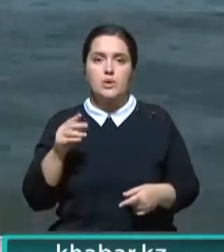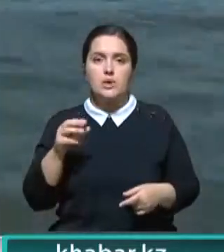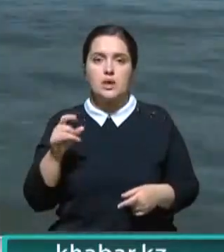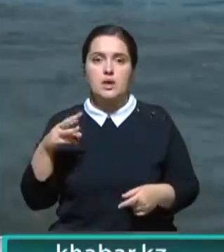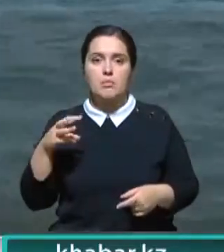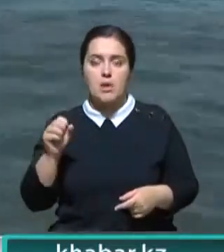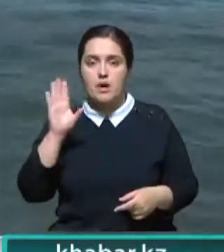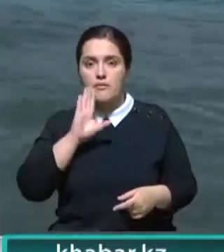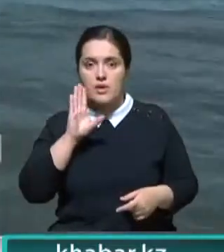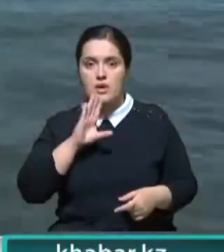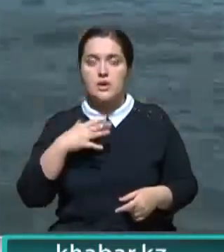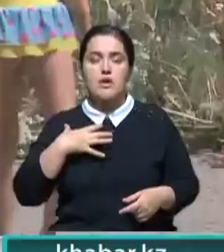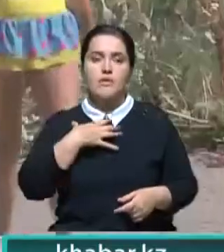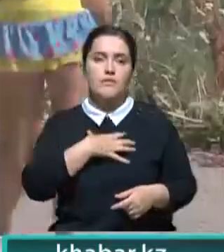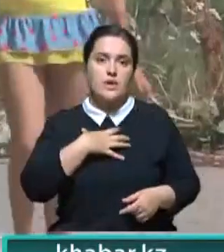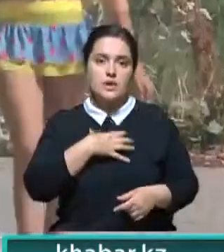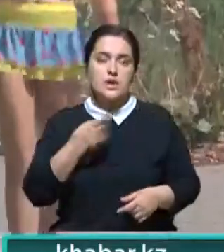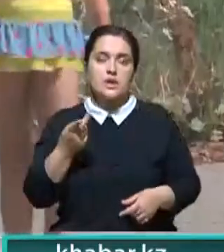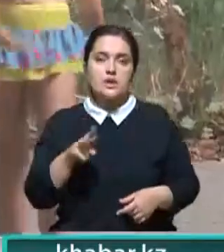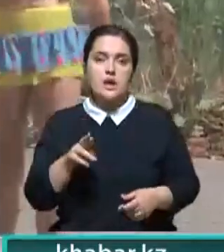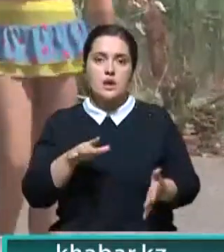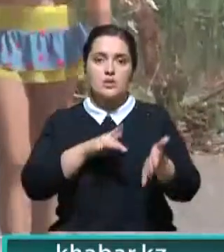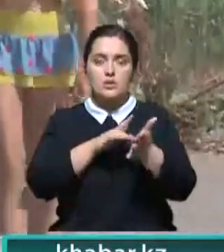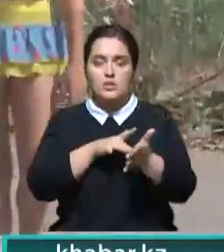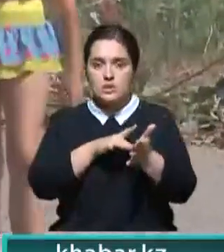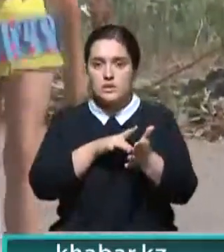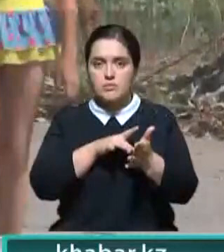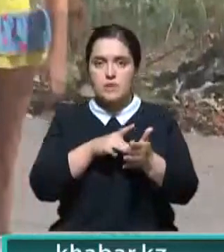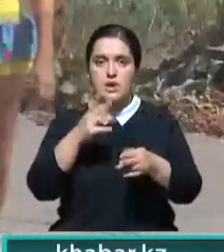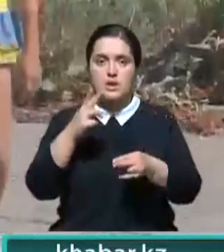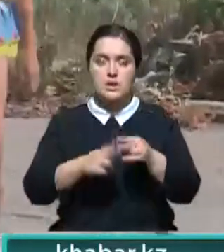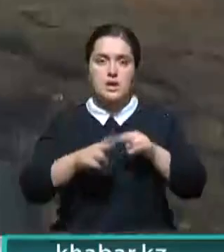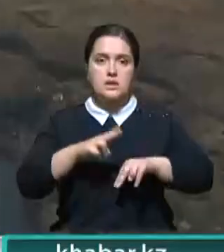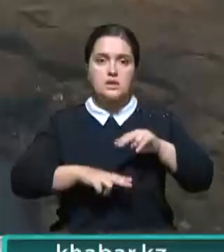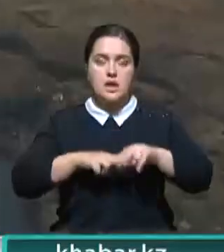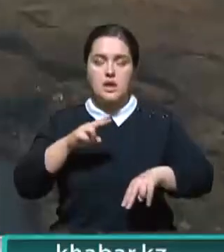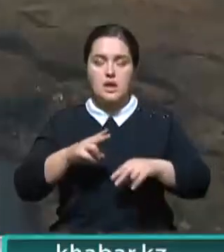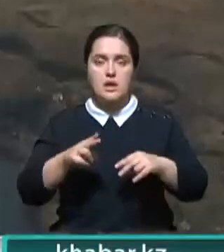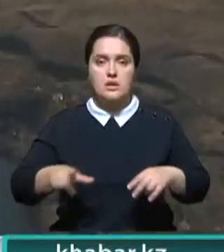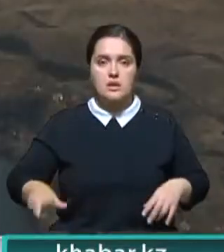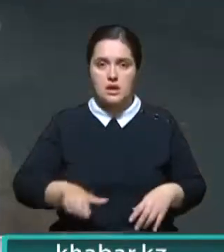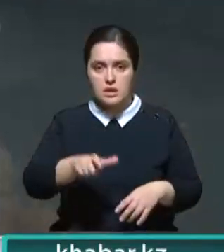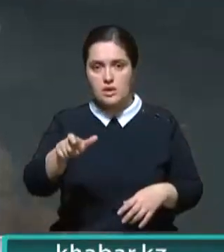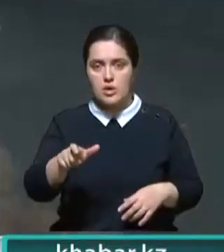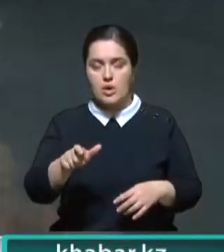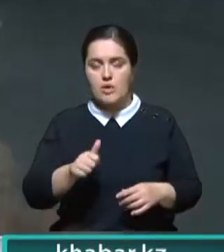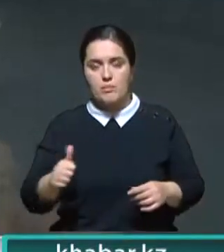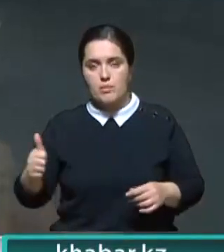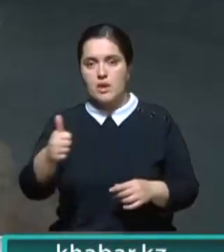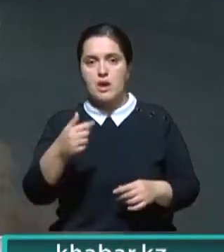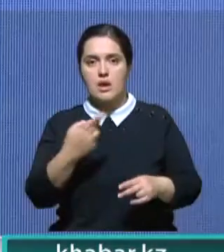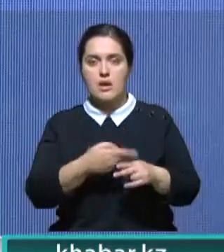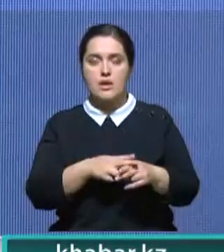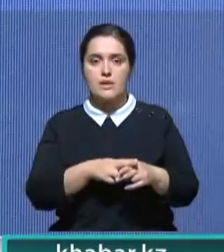водохранилища. Важным этапом для развития туризма там является завершение строительства участка дороги в обход Осиновского